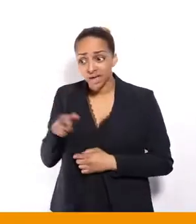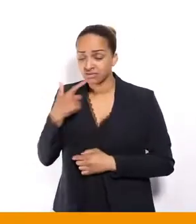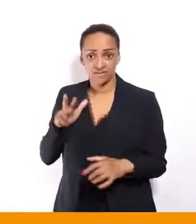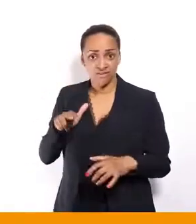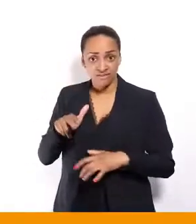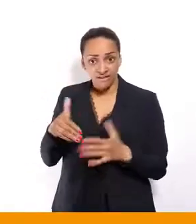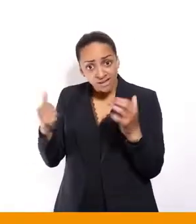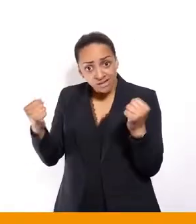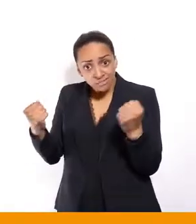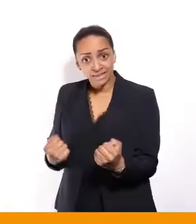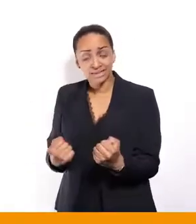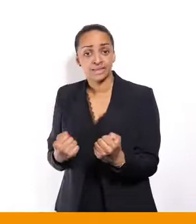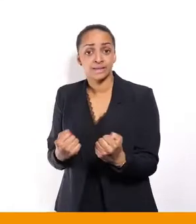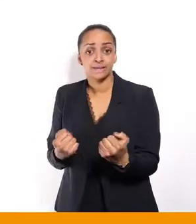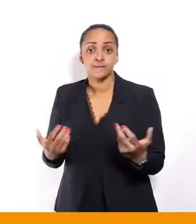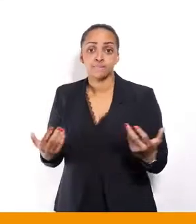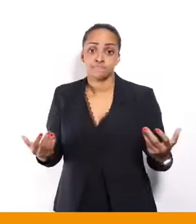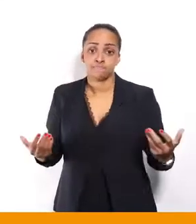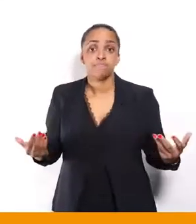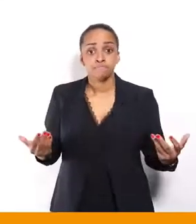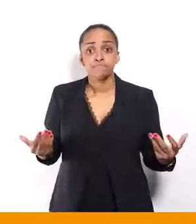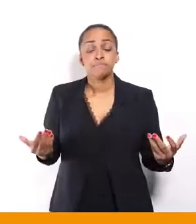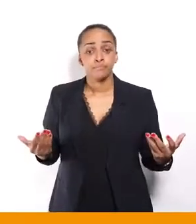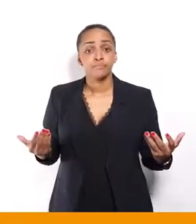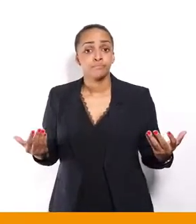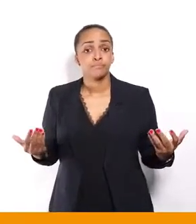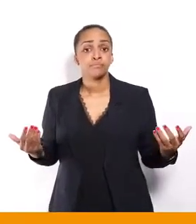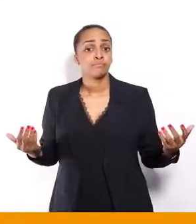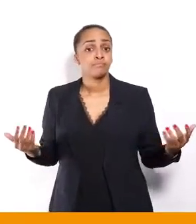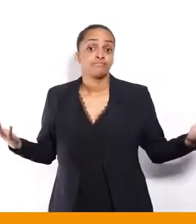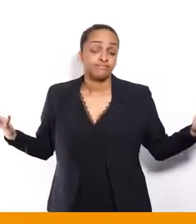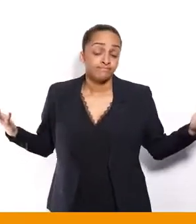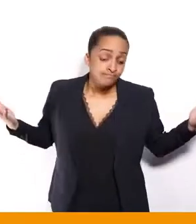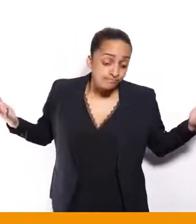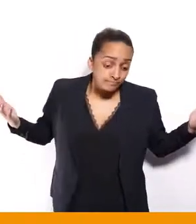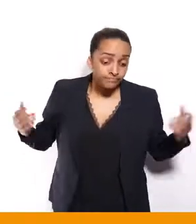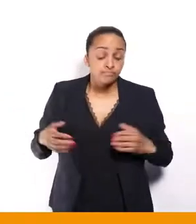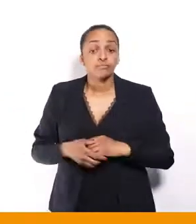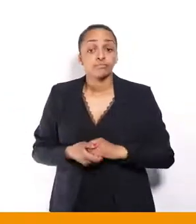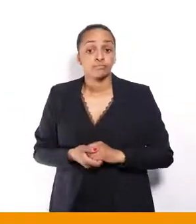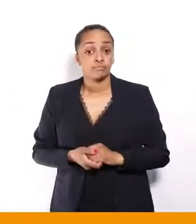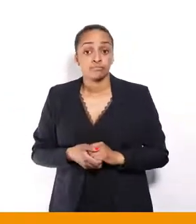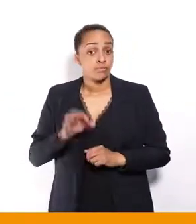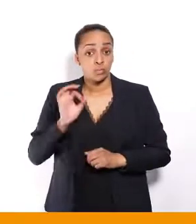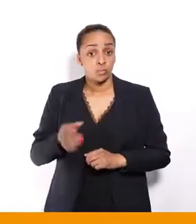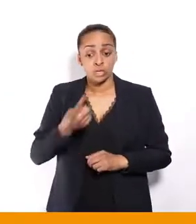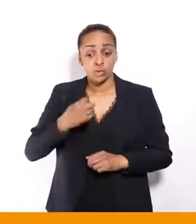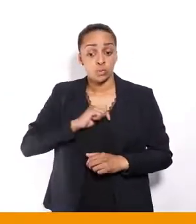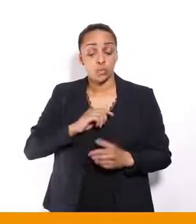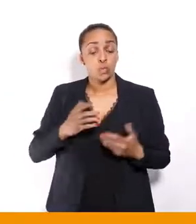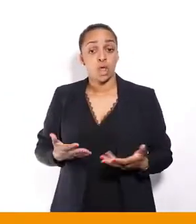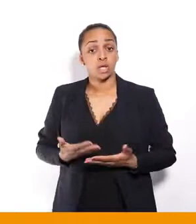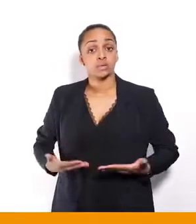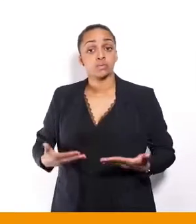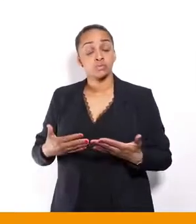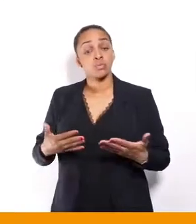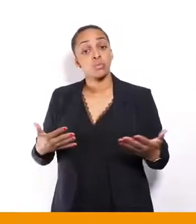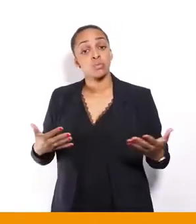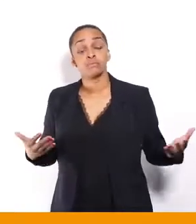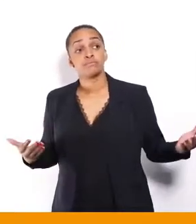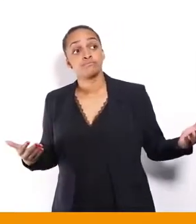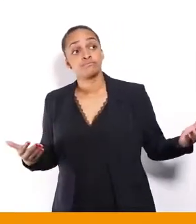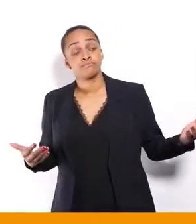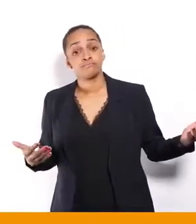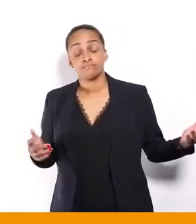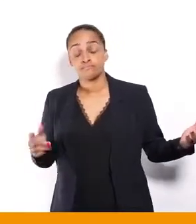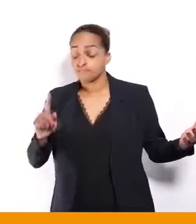féroce, et bien, bon, on est vraiment condamné à s